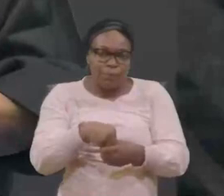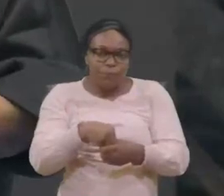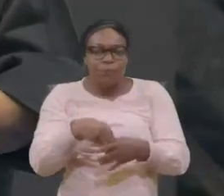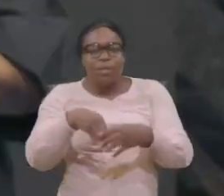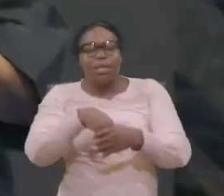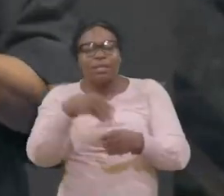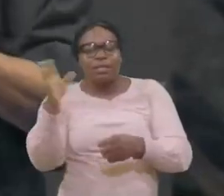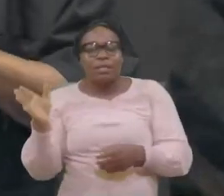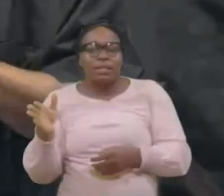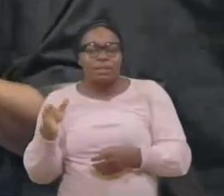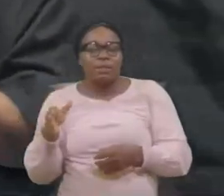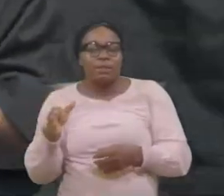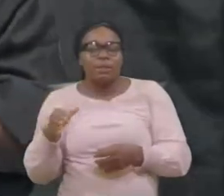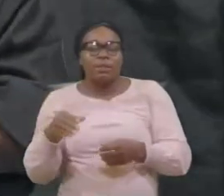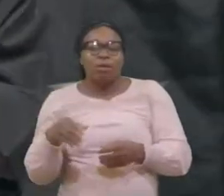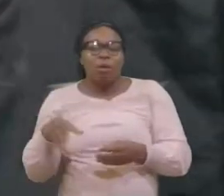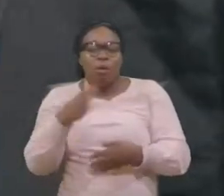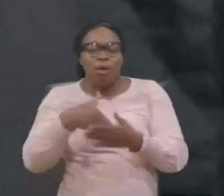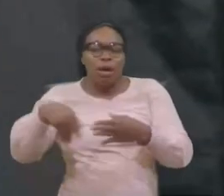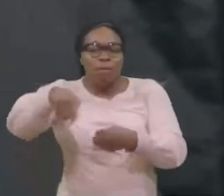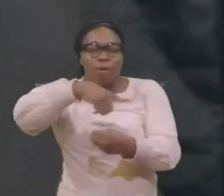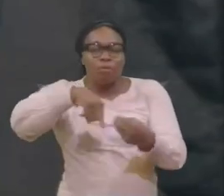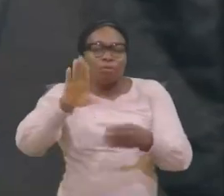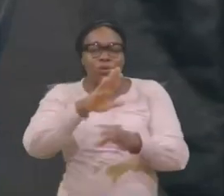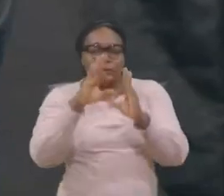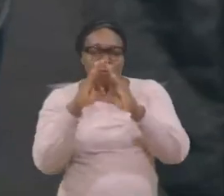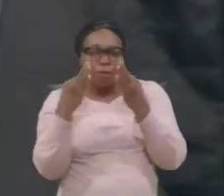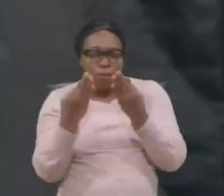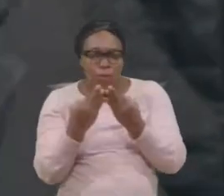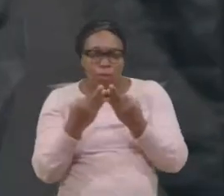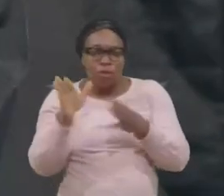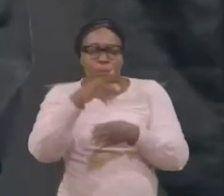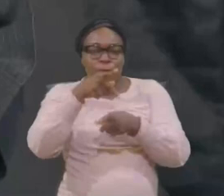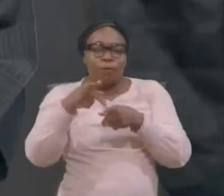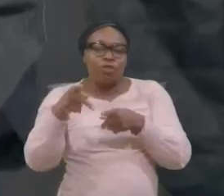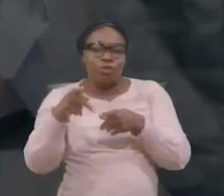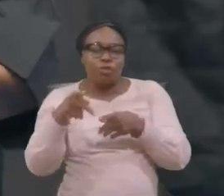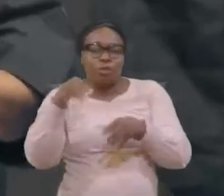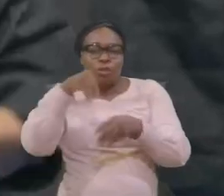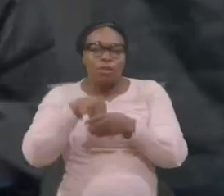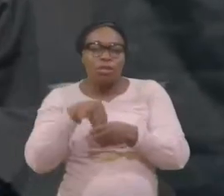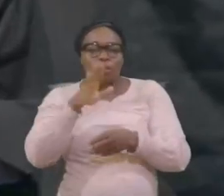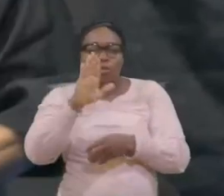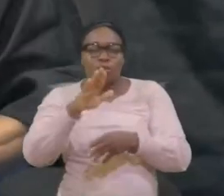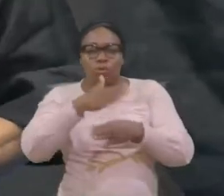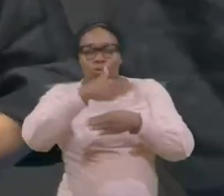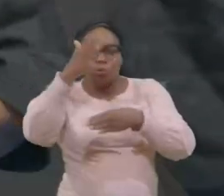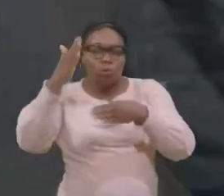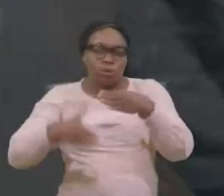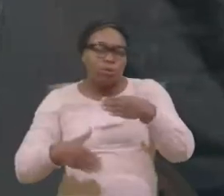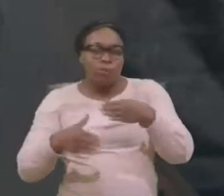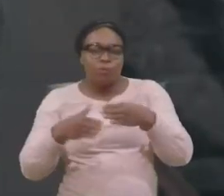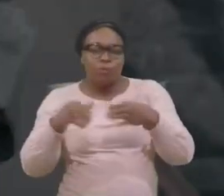extérieur tout autour de vous dans votre famille dans votre profession dans votre